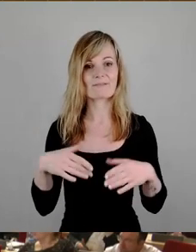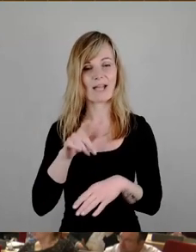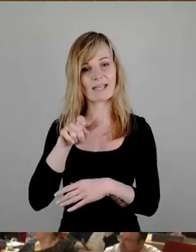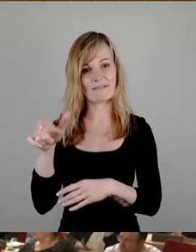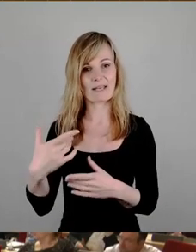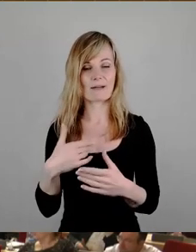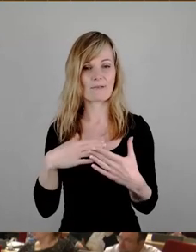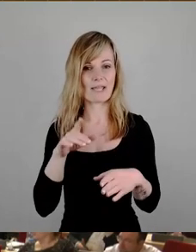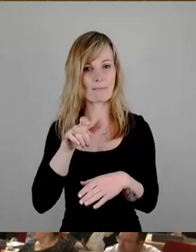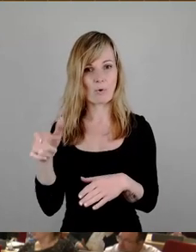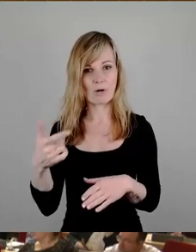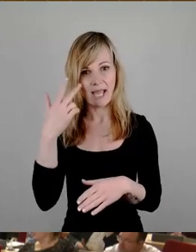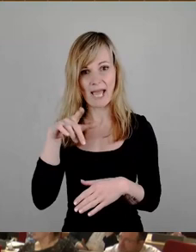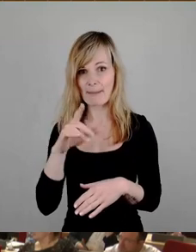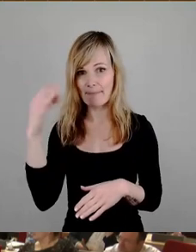Herr Lippmann